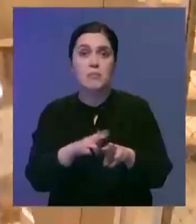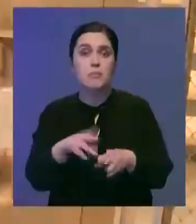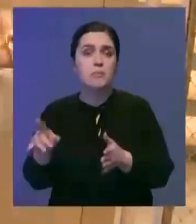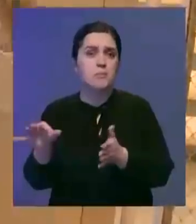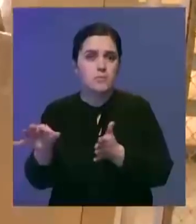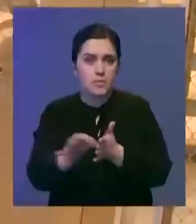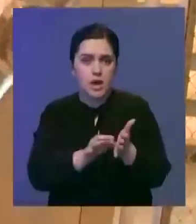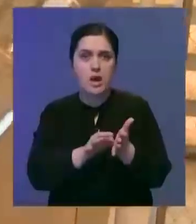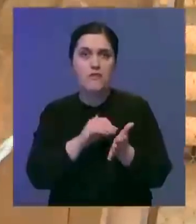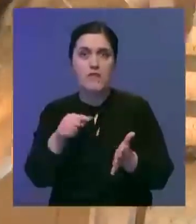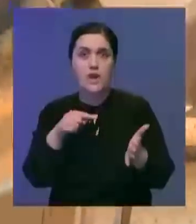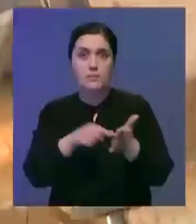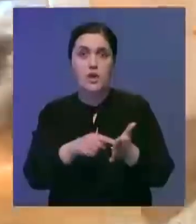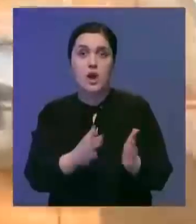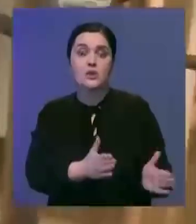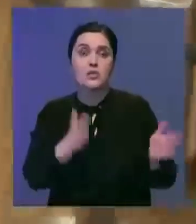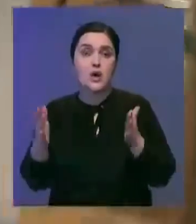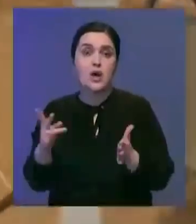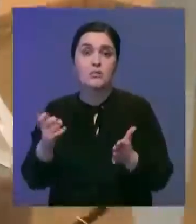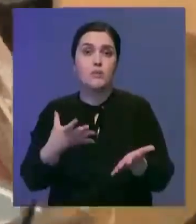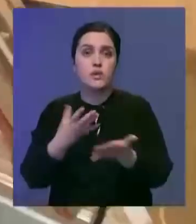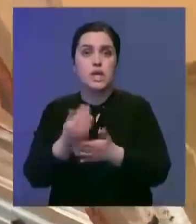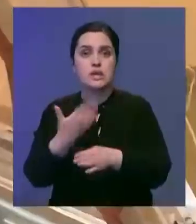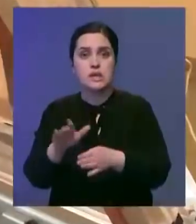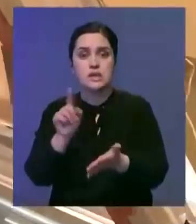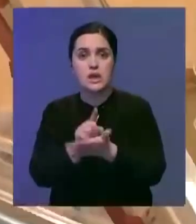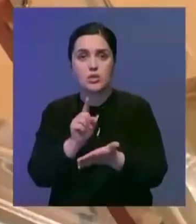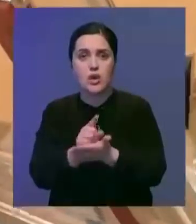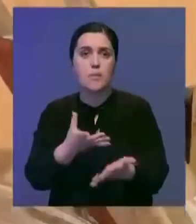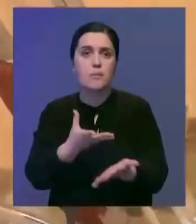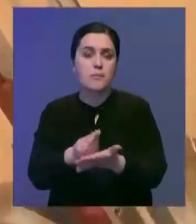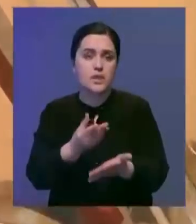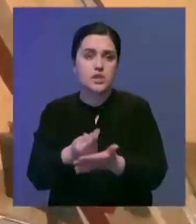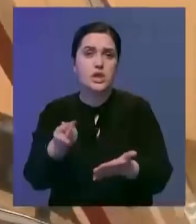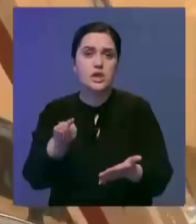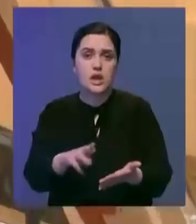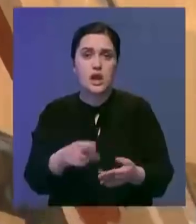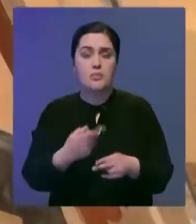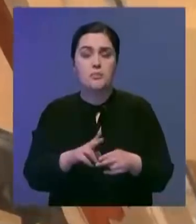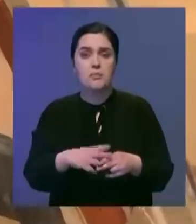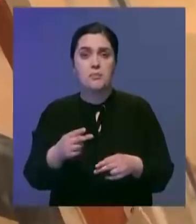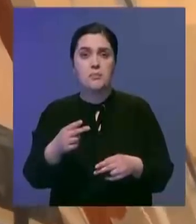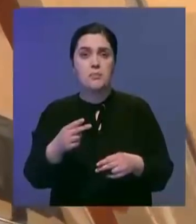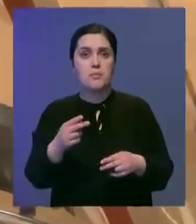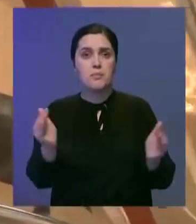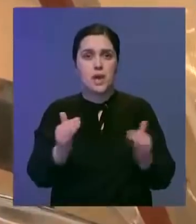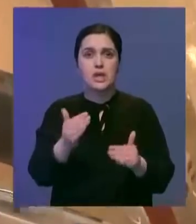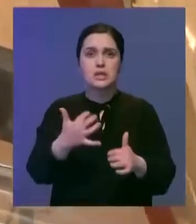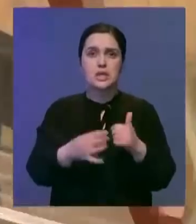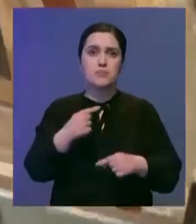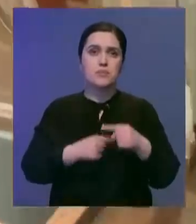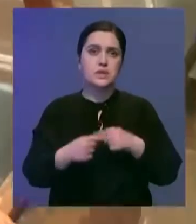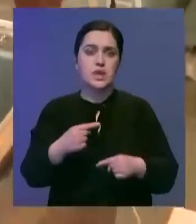оперативно проработать вопрос введения отсрочки на уплату отдельных налогов и платежей для субъектов МСБ в